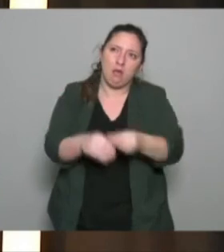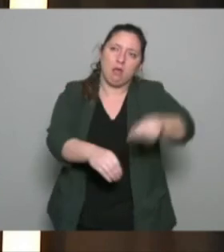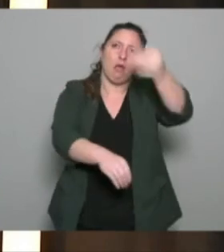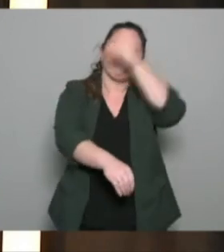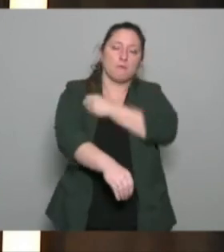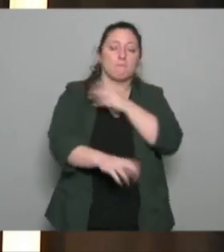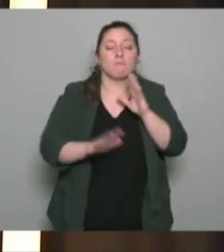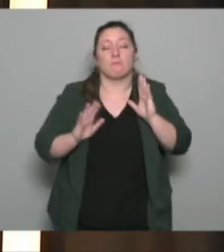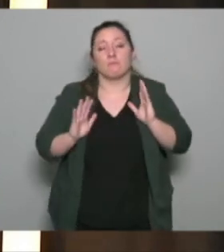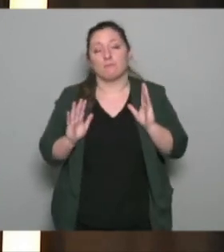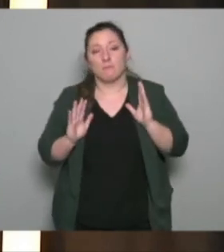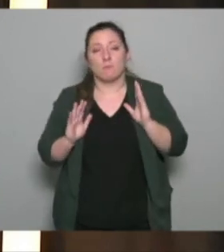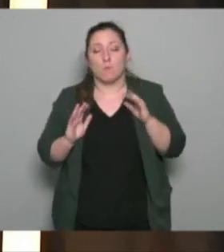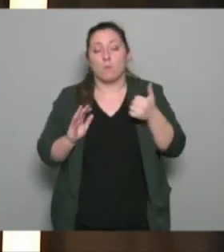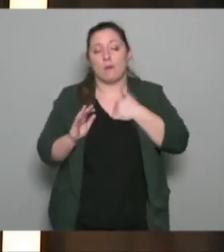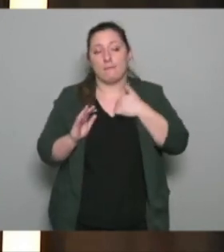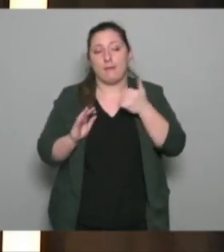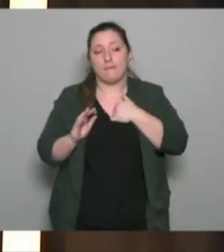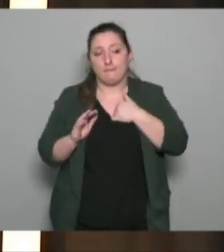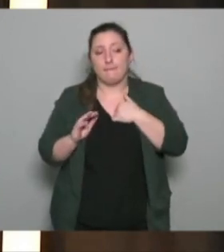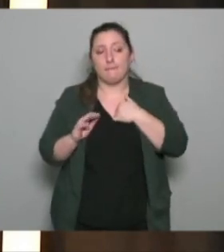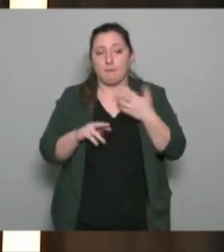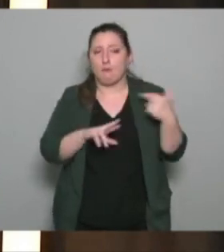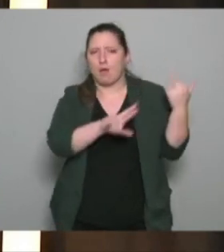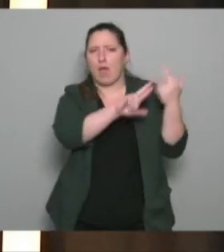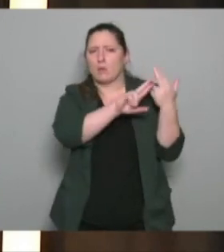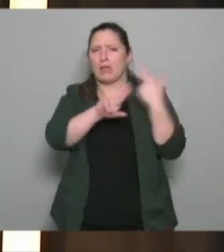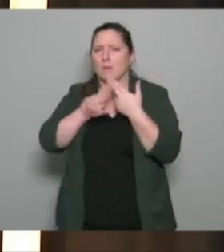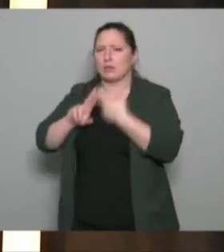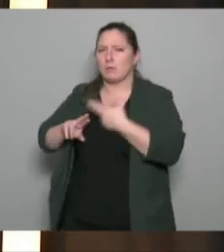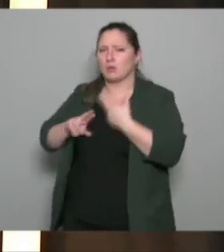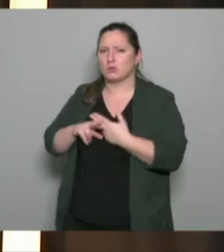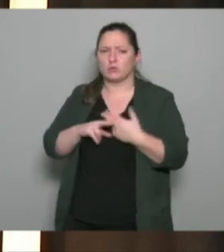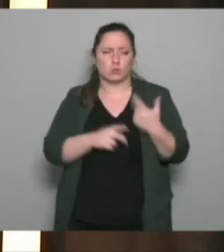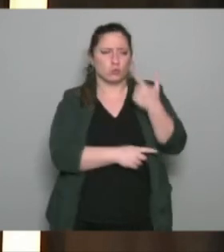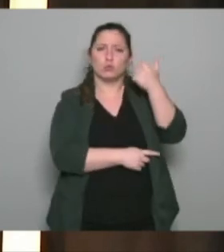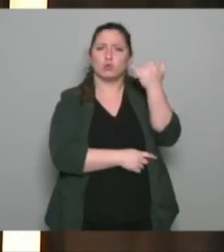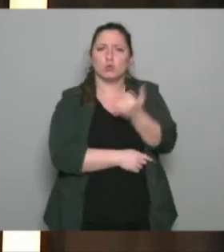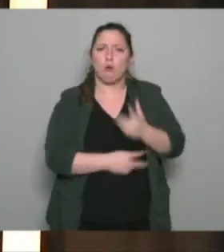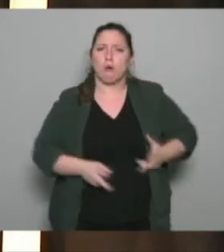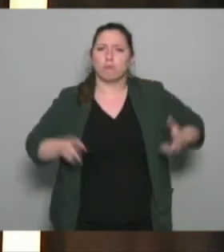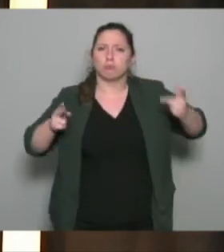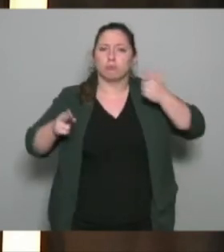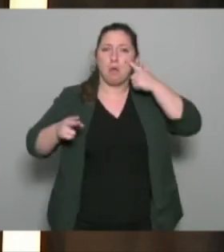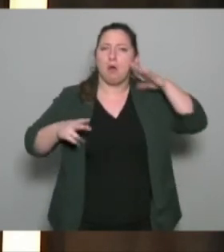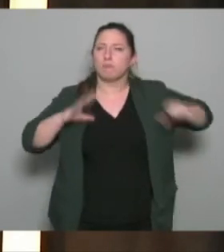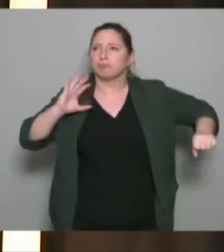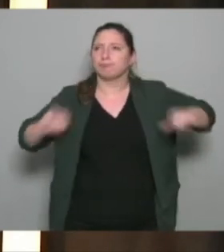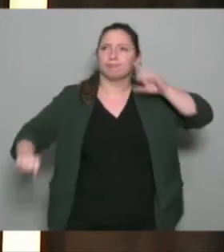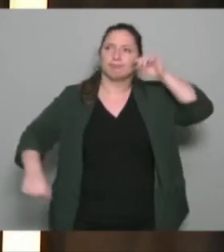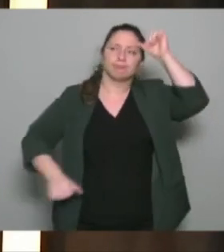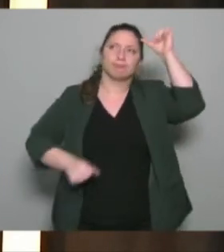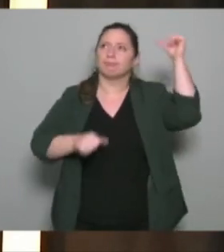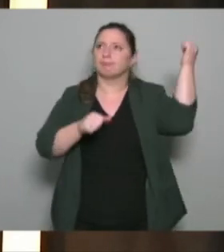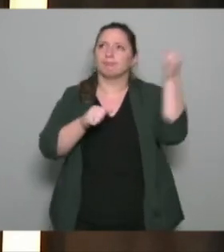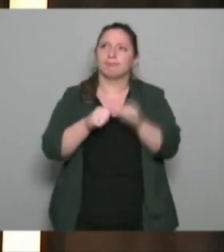personnellement j'ai repéré des réponses il y a eu cet après-midi il y en a eu sur les cas de webinaire des réponses à quelles